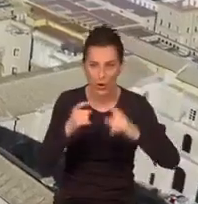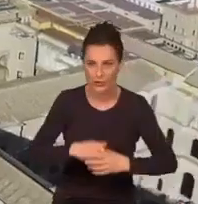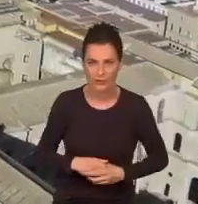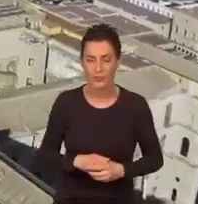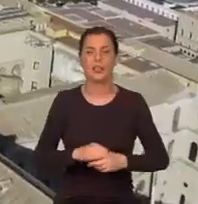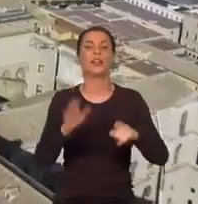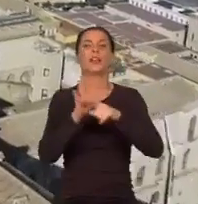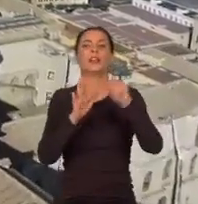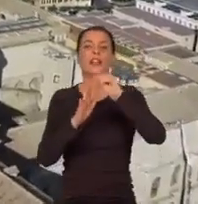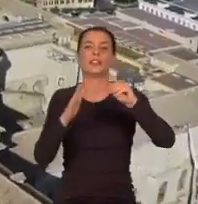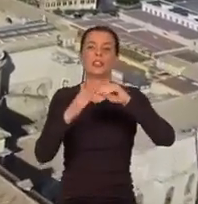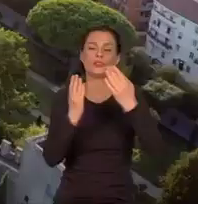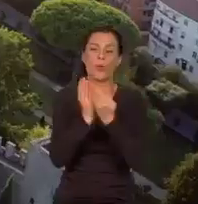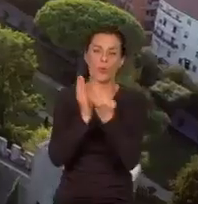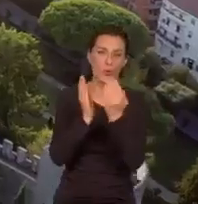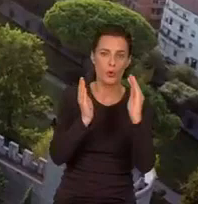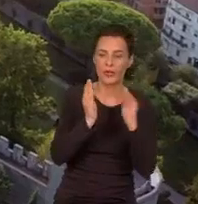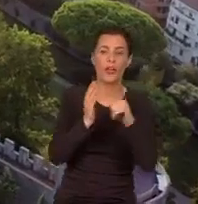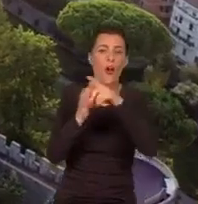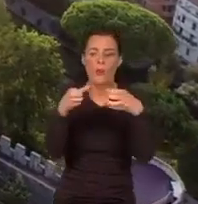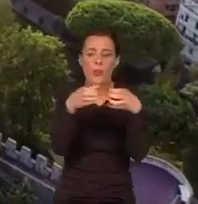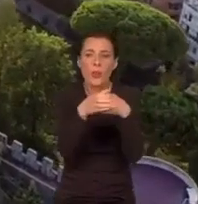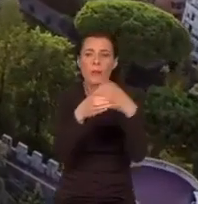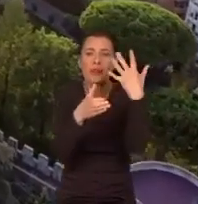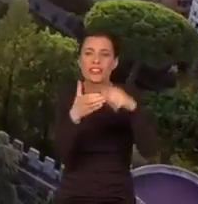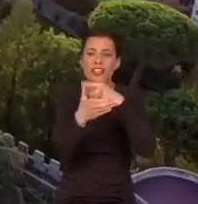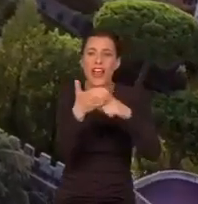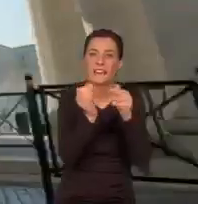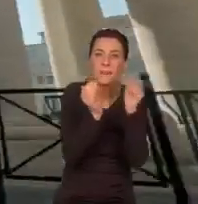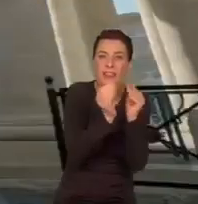kwartałów leżących poza murami, jest pięć razy mniejszy niż Monako.